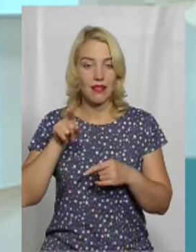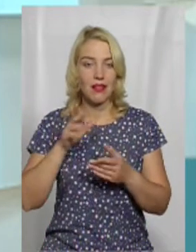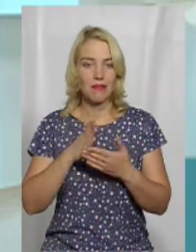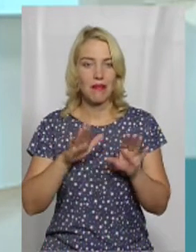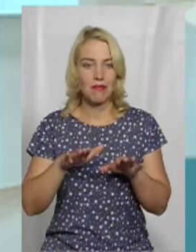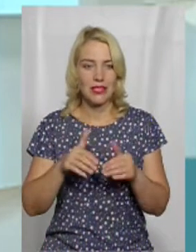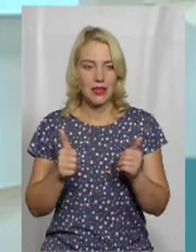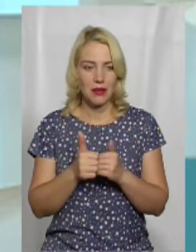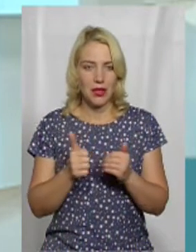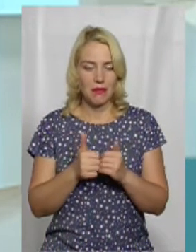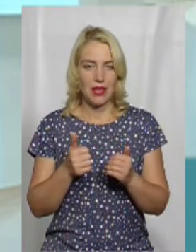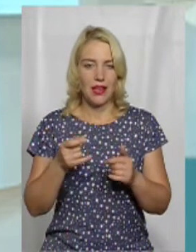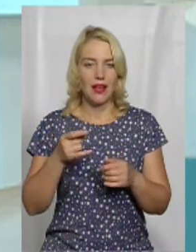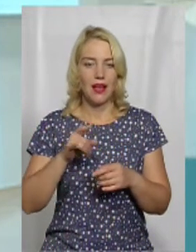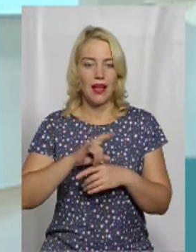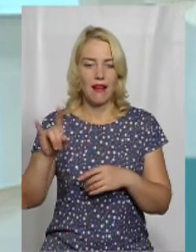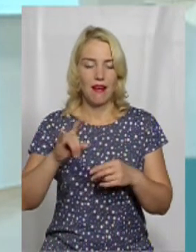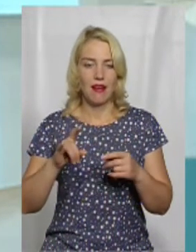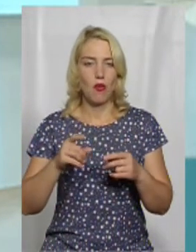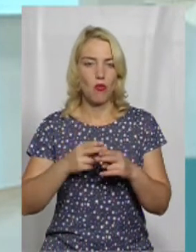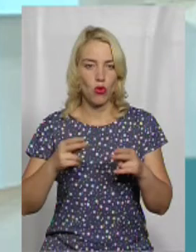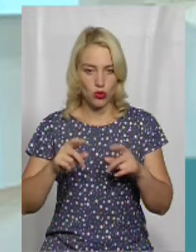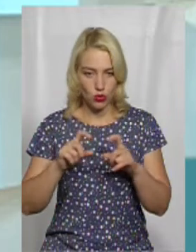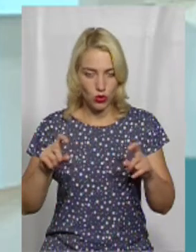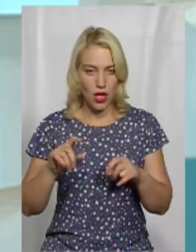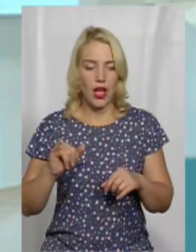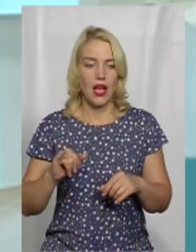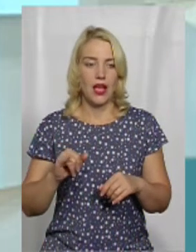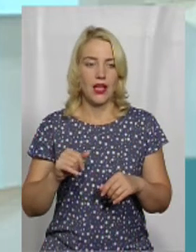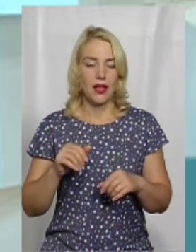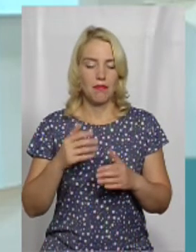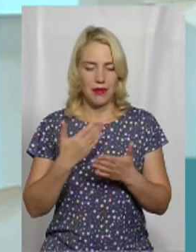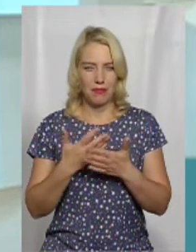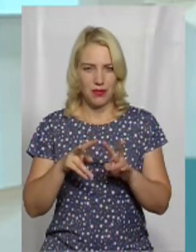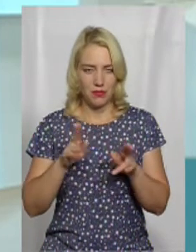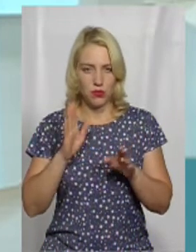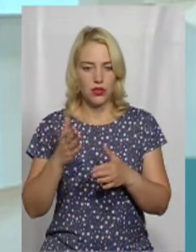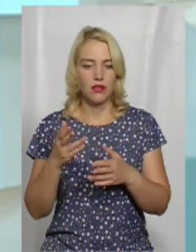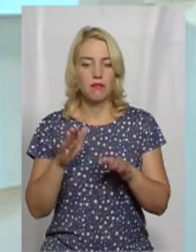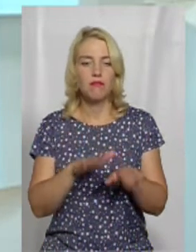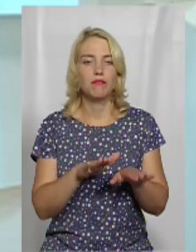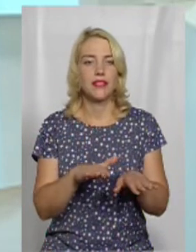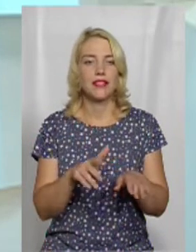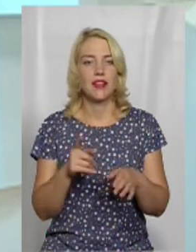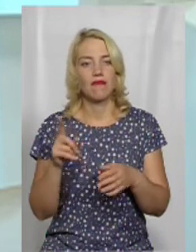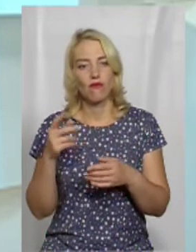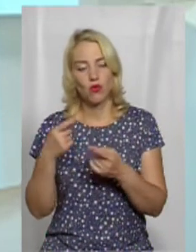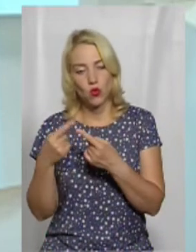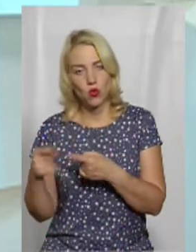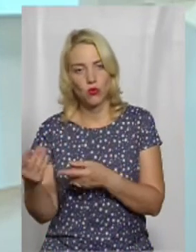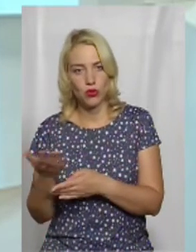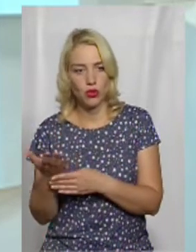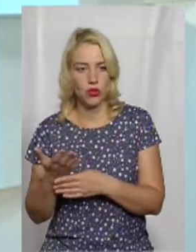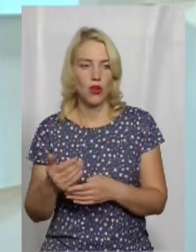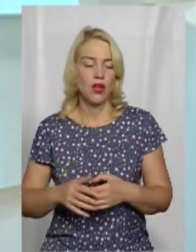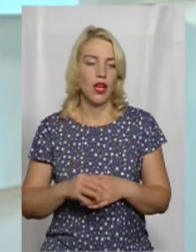приблизно схожою вона буде і в повноцінному фільмі. Також нас можна буде побачити, ну, я не